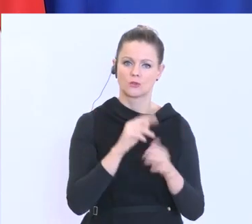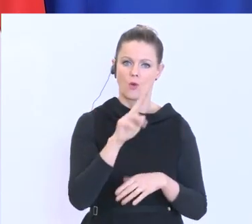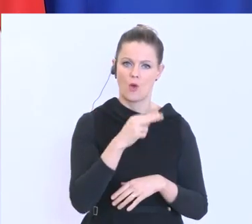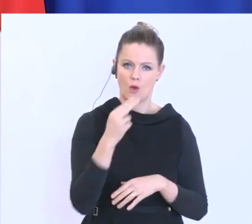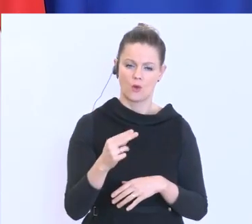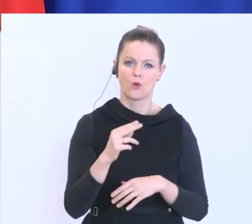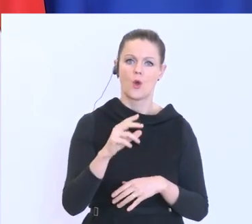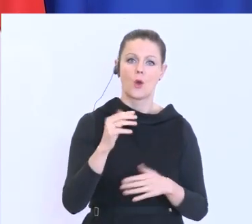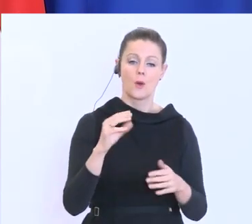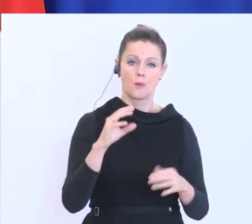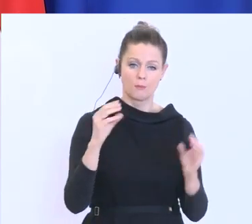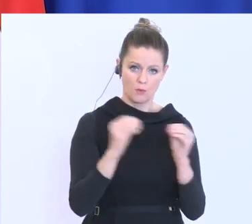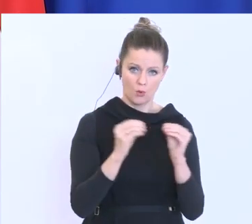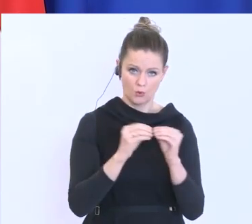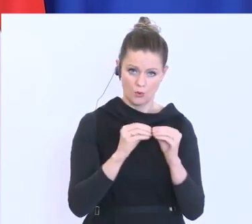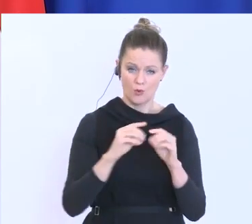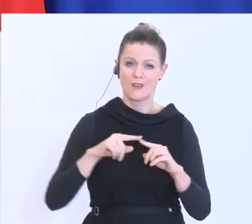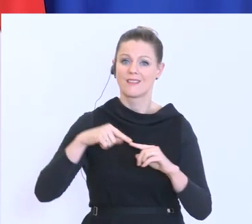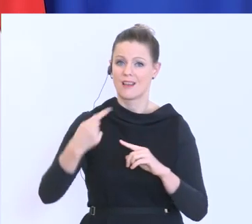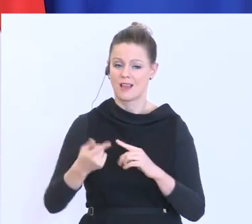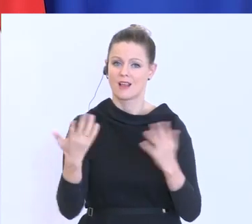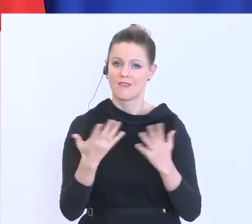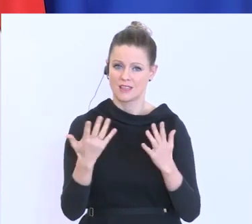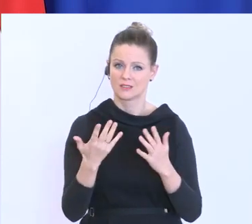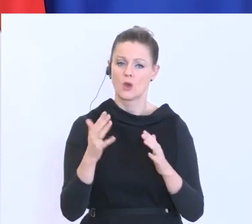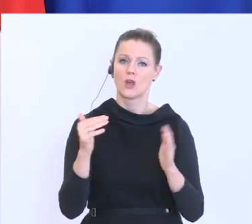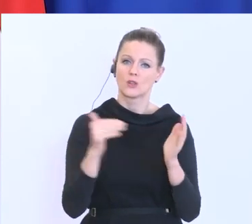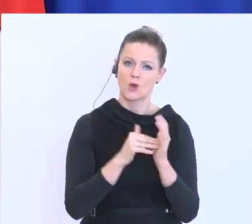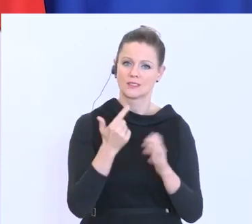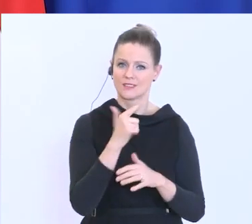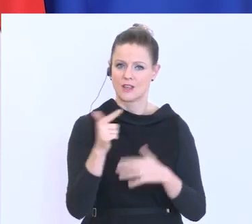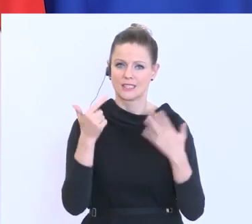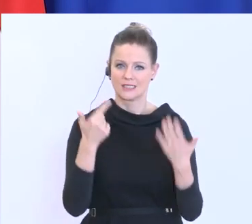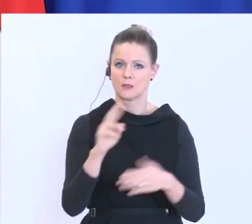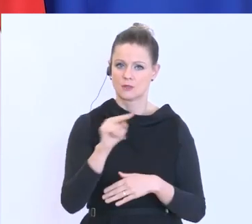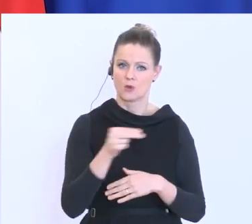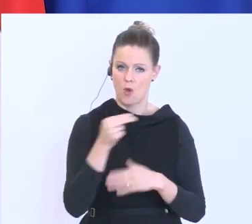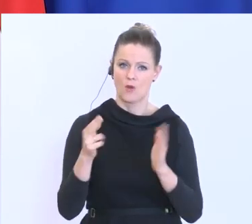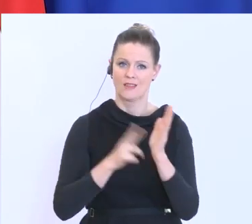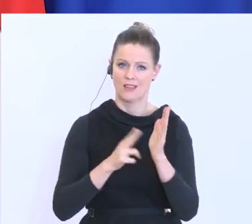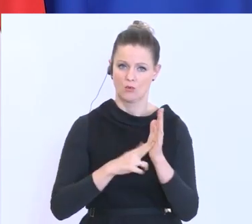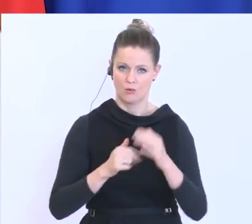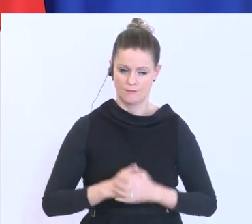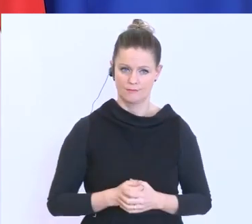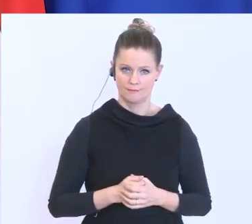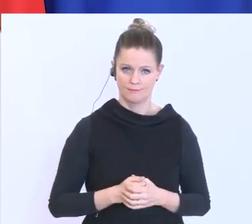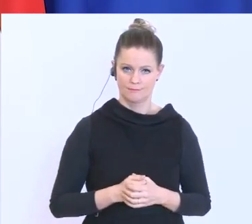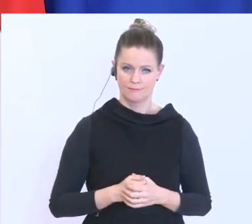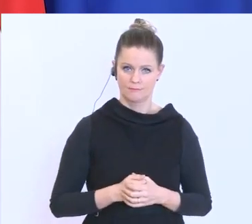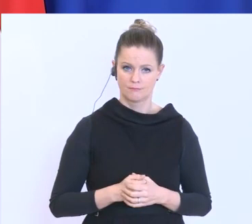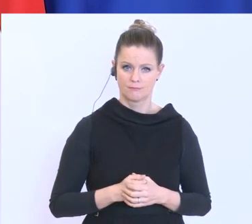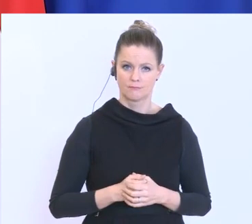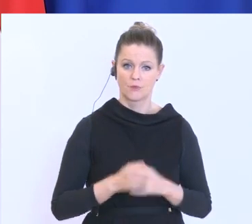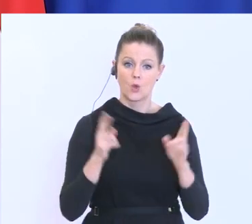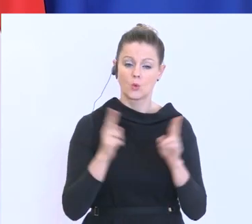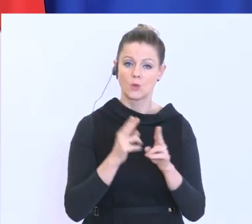netto bekommen hat, bekommt nachher rund 1.270 Euro netto. Nach